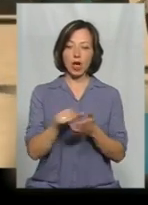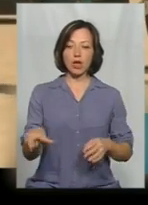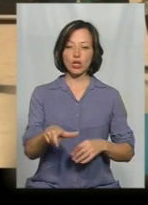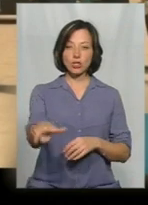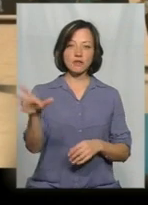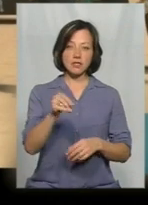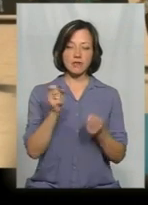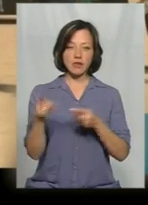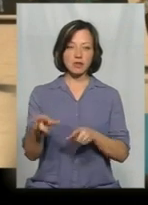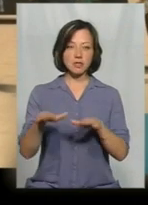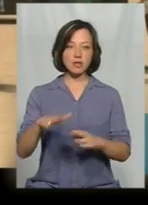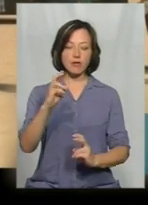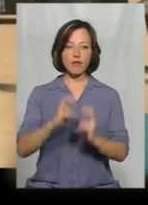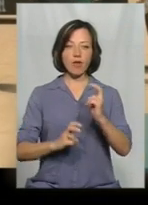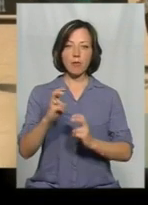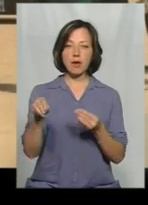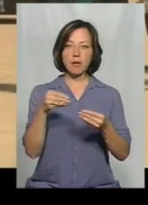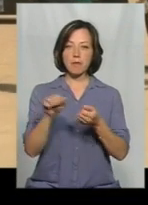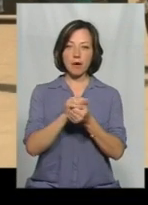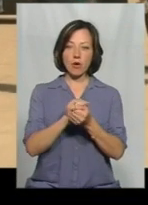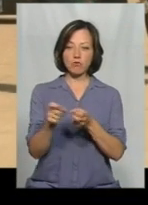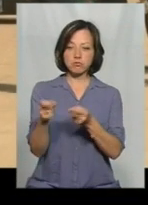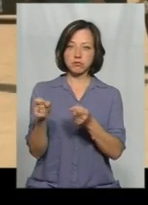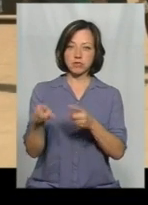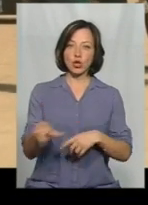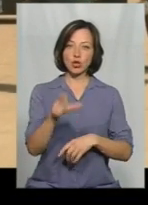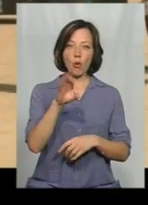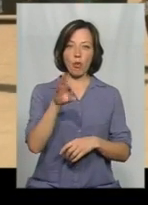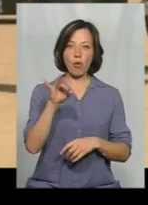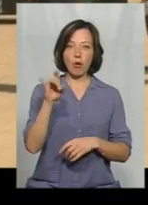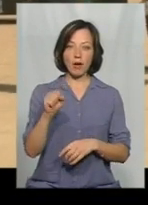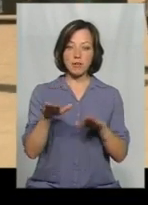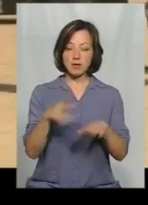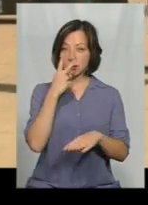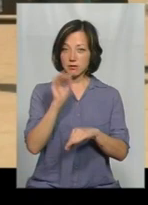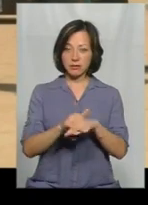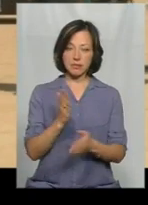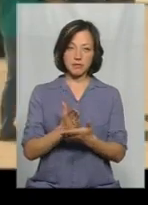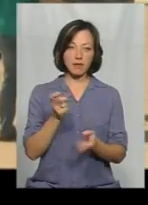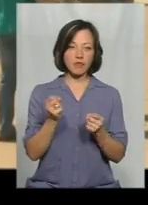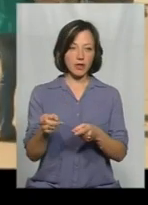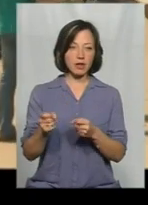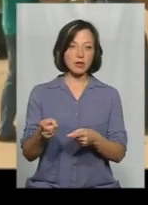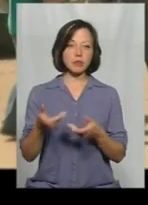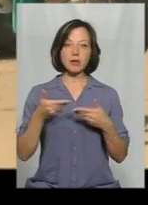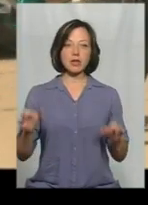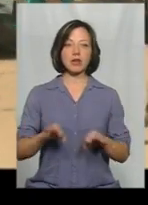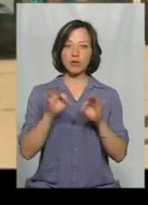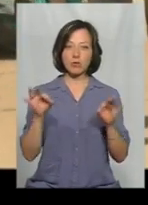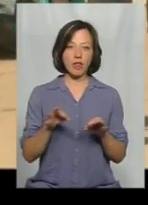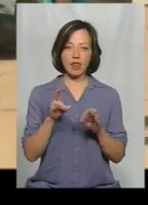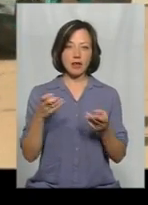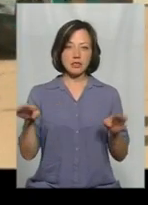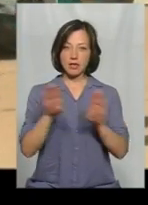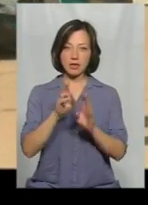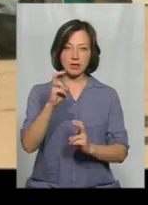з їхньої місцевої паперової фабрики йдуть в річку Хомора. Ми, коли виїхали на місце, ми справді зафіксували ті викиди. Ми в ніякому разі не за